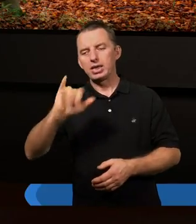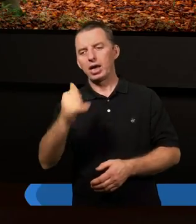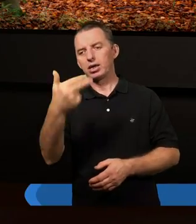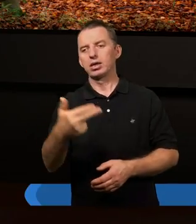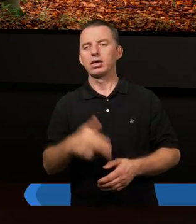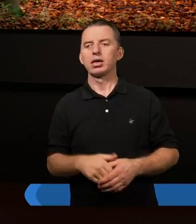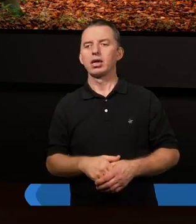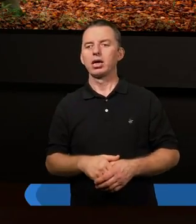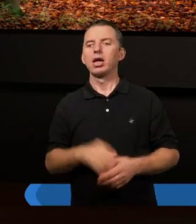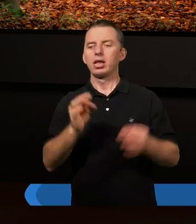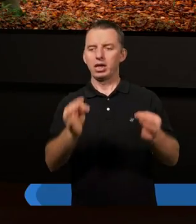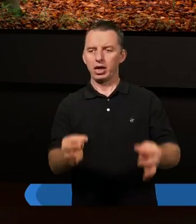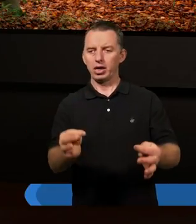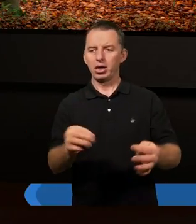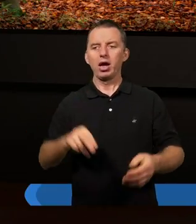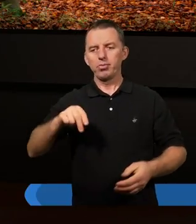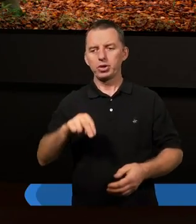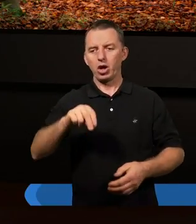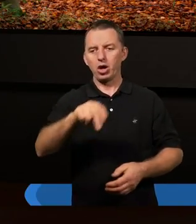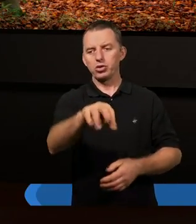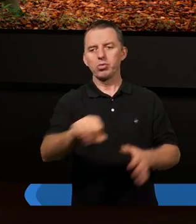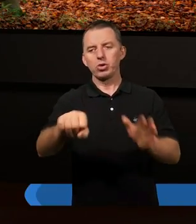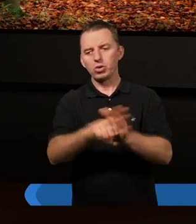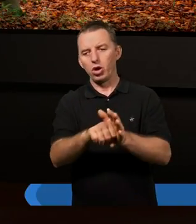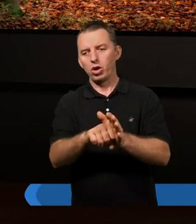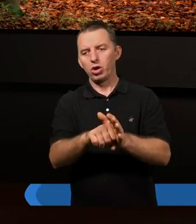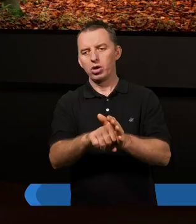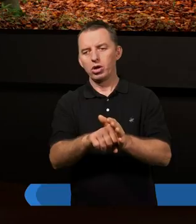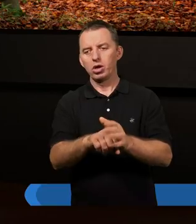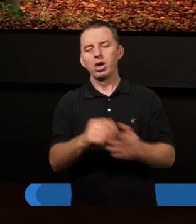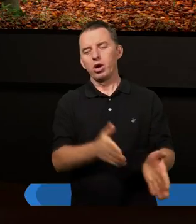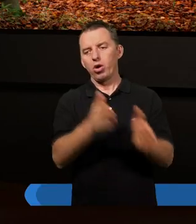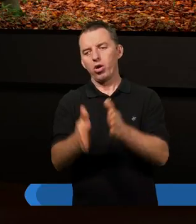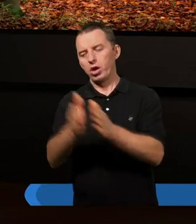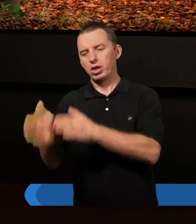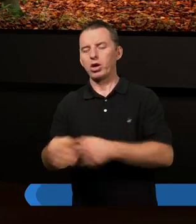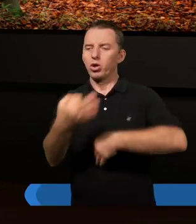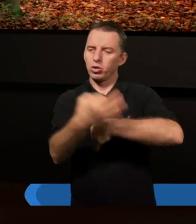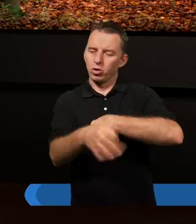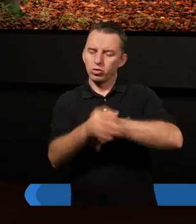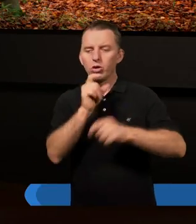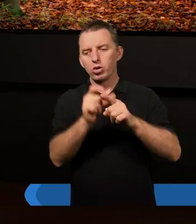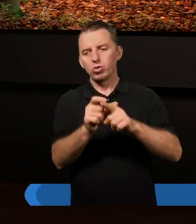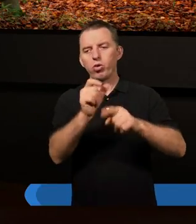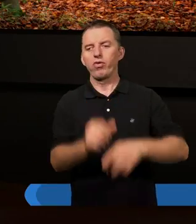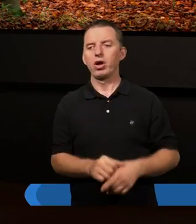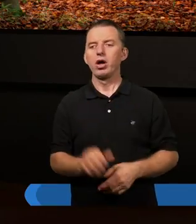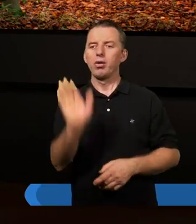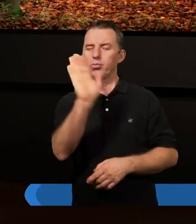A teraz przechodzimy do kolejnego Studium Słowa